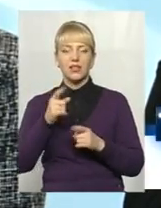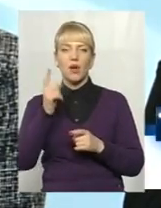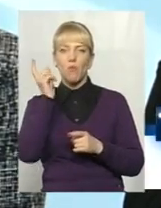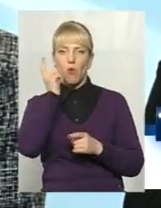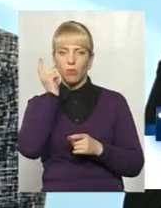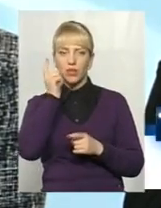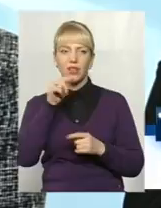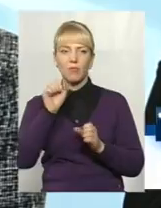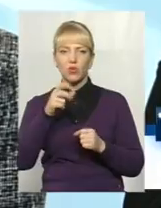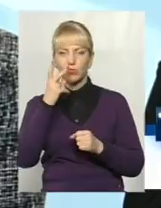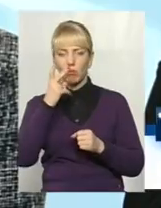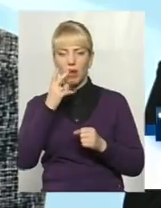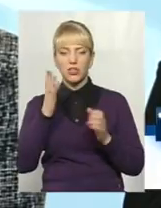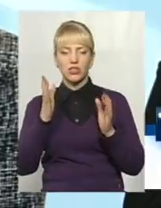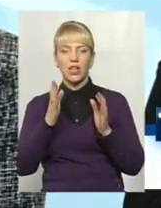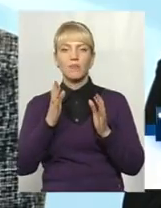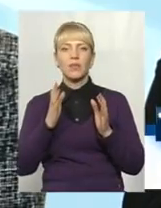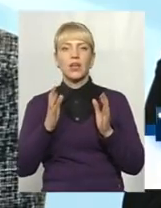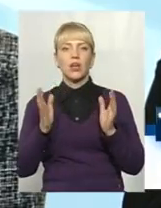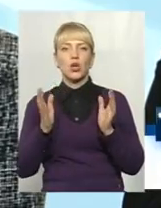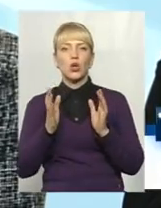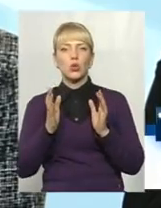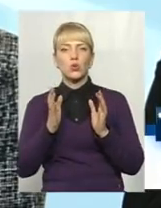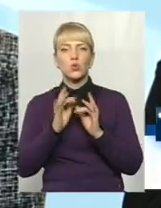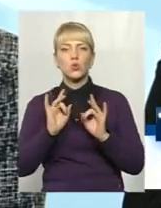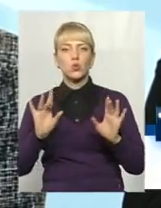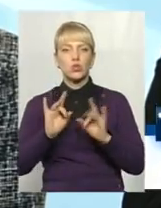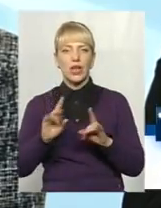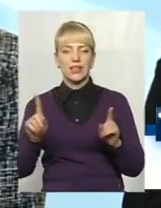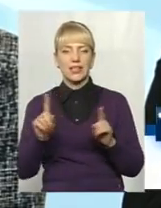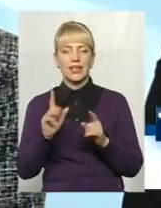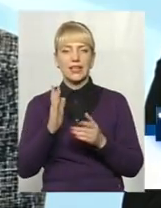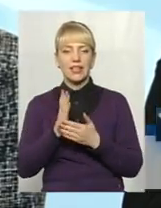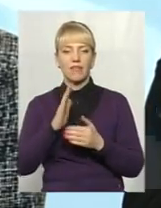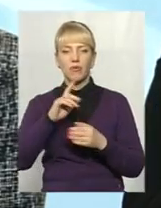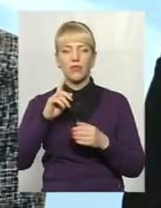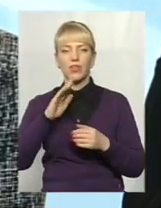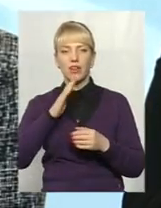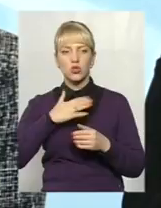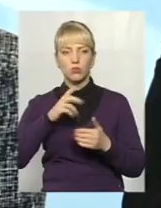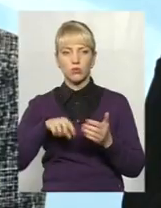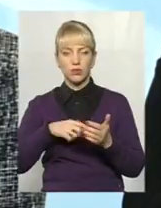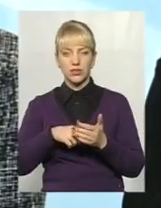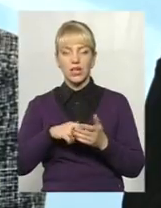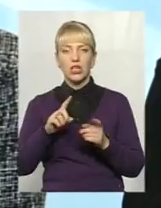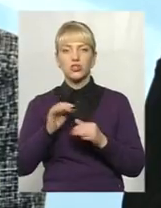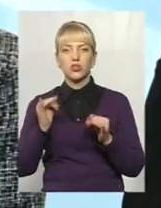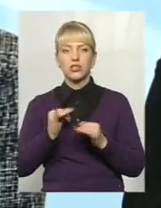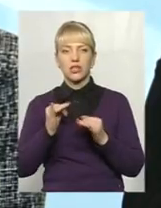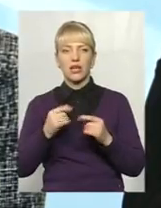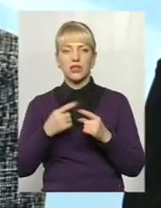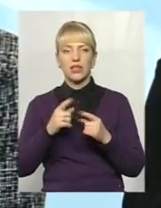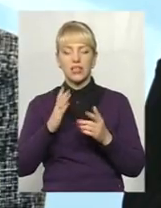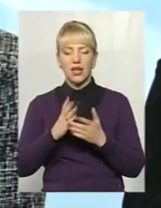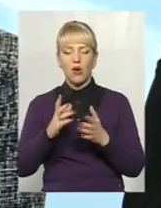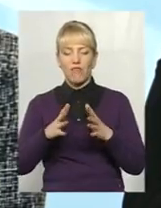про фестивалі, які відбуваються в нашому місті. Що цікаво, що крім цього огромного магніта,